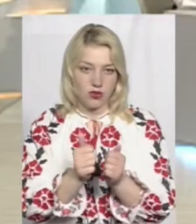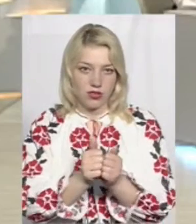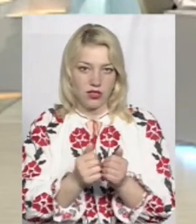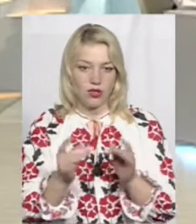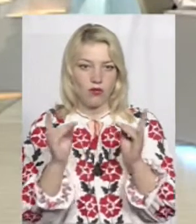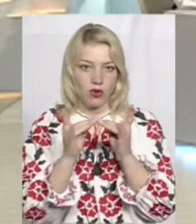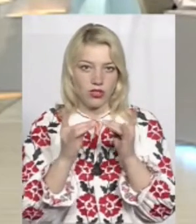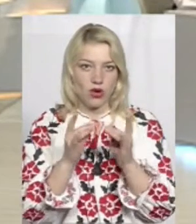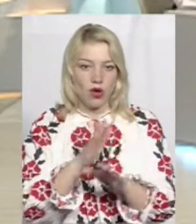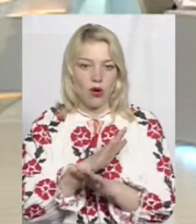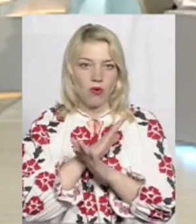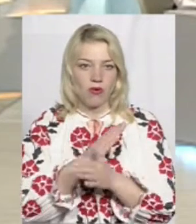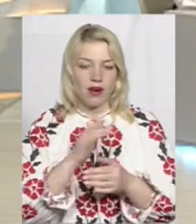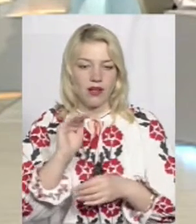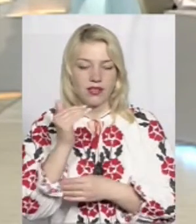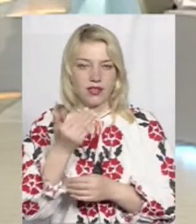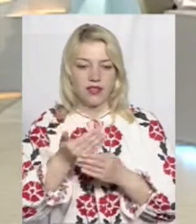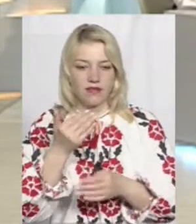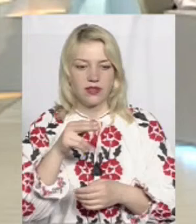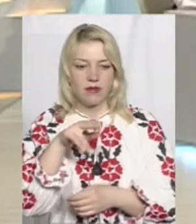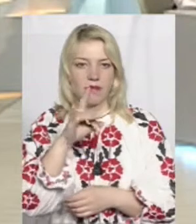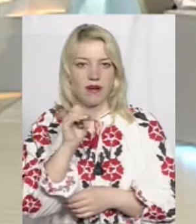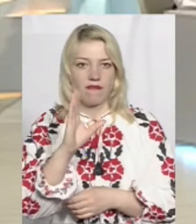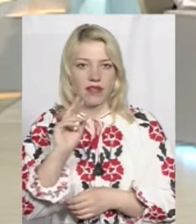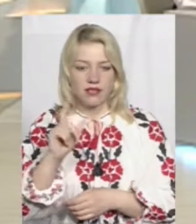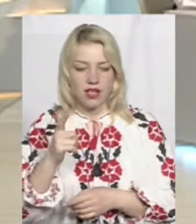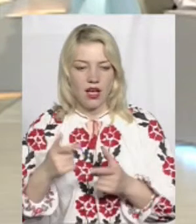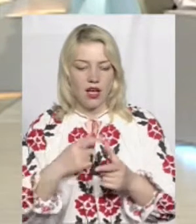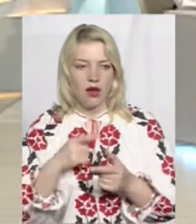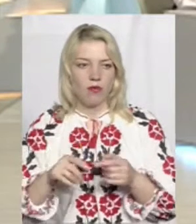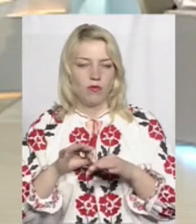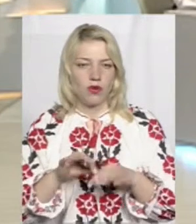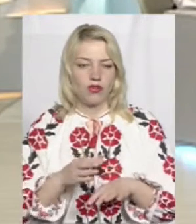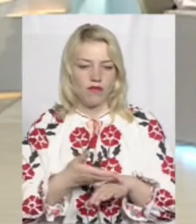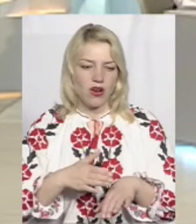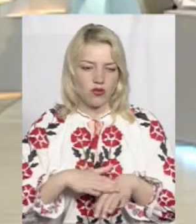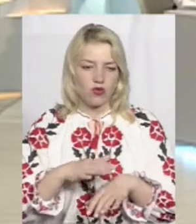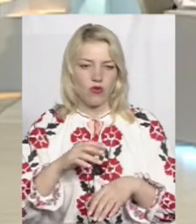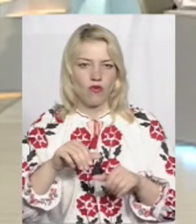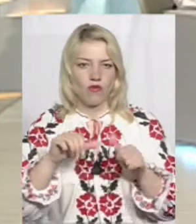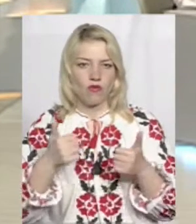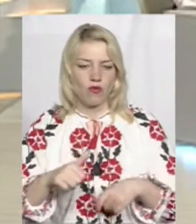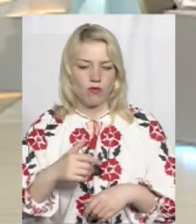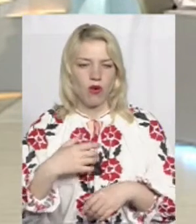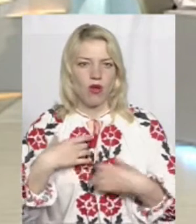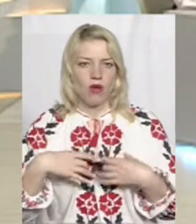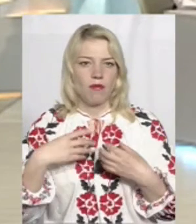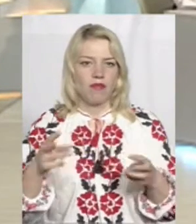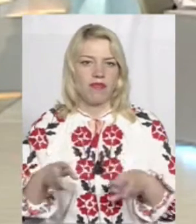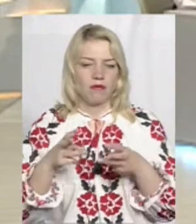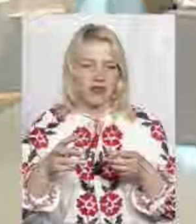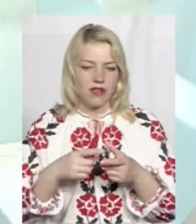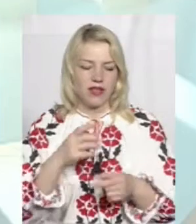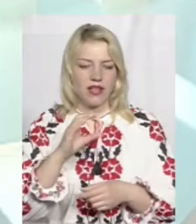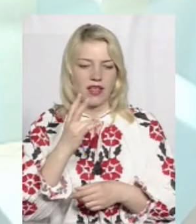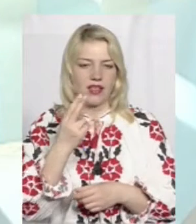помирає дитина від правцю, або переносить важку форму, там, пневмонії, енцефаліту, слава Богу, у нас